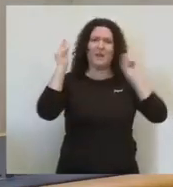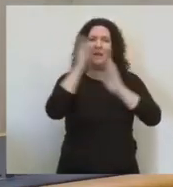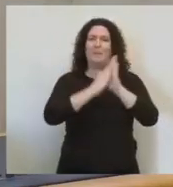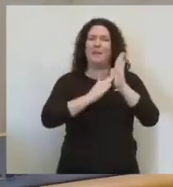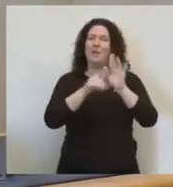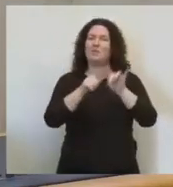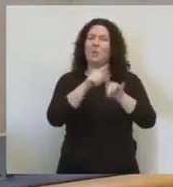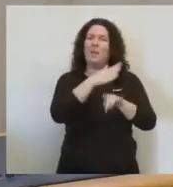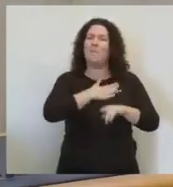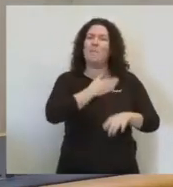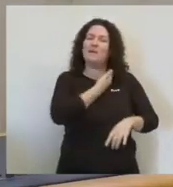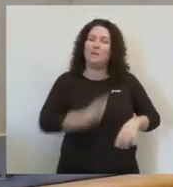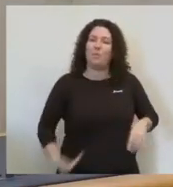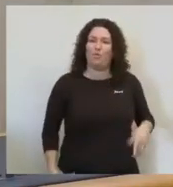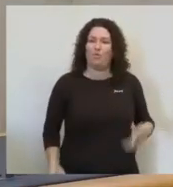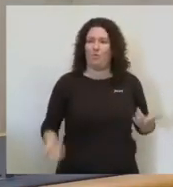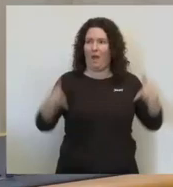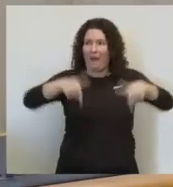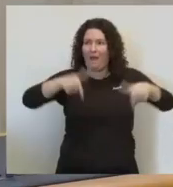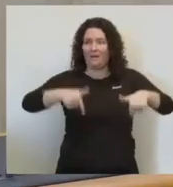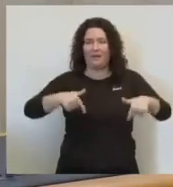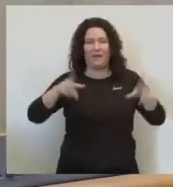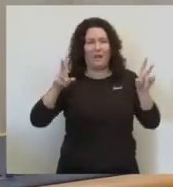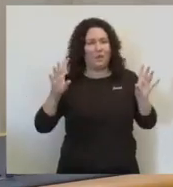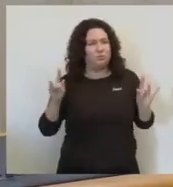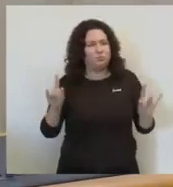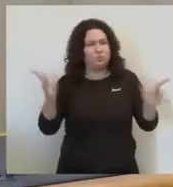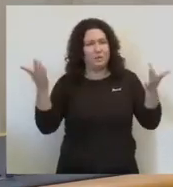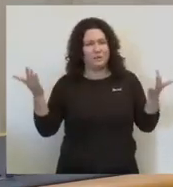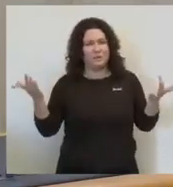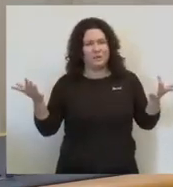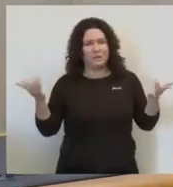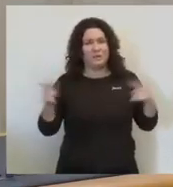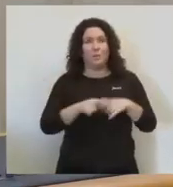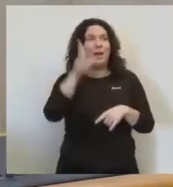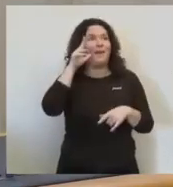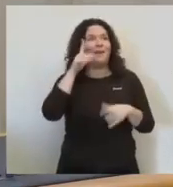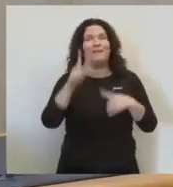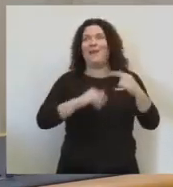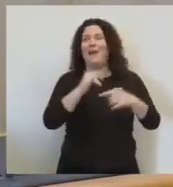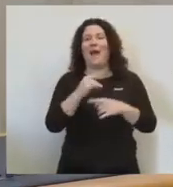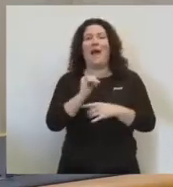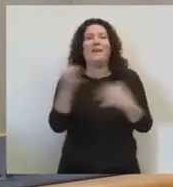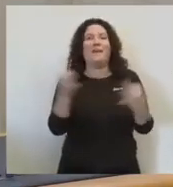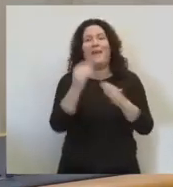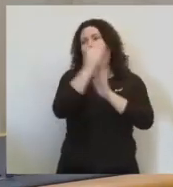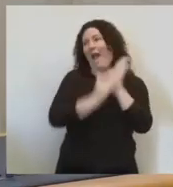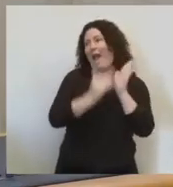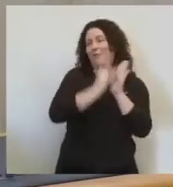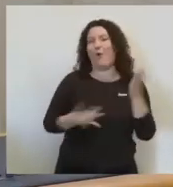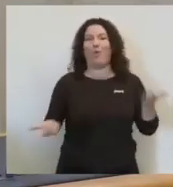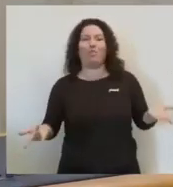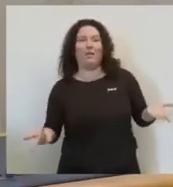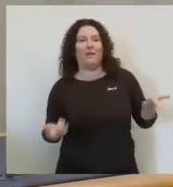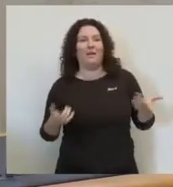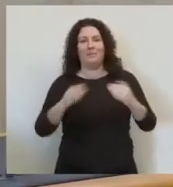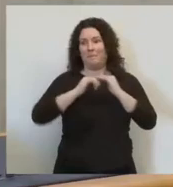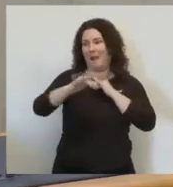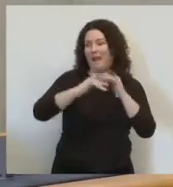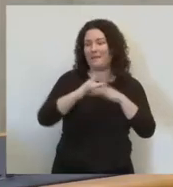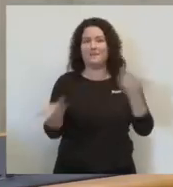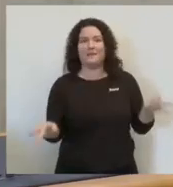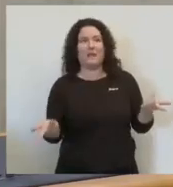un patrimoni que tenim els valencians, de la mateixa manera que la gent de l'Alacant tenim l'arròs, tenim la platja, tenim el valencià, en el nostre cas l